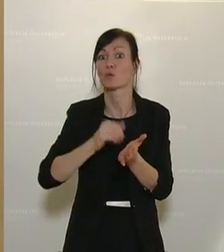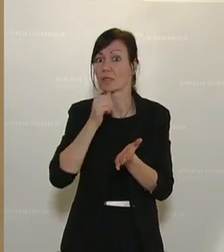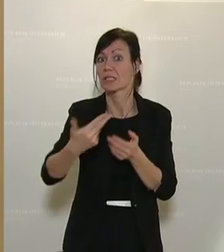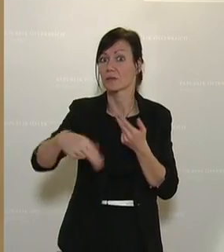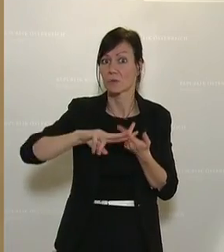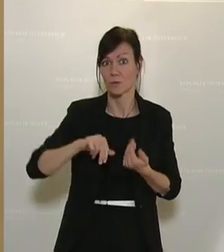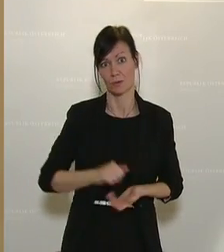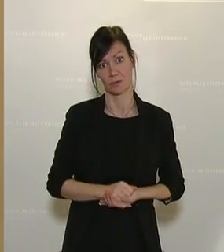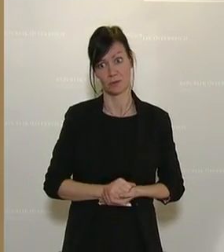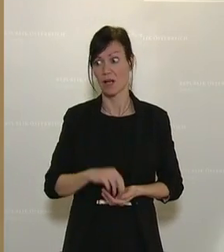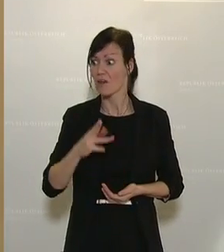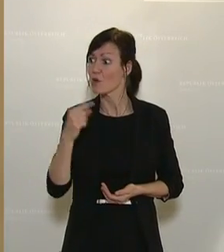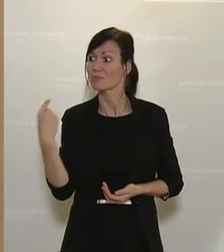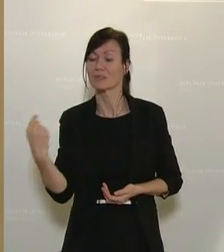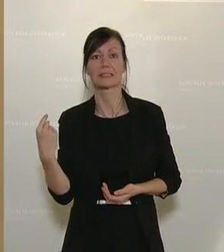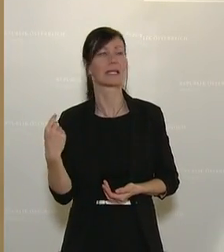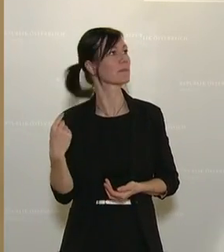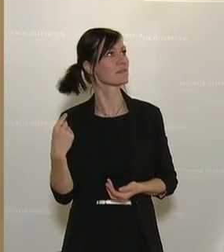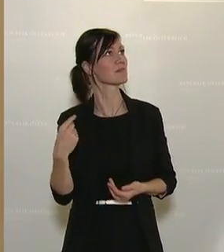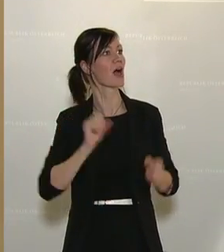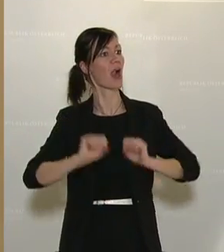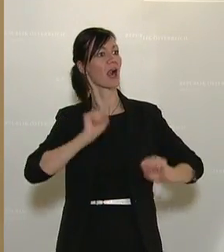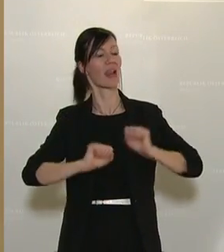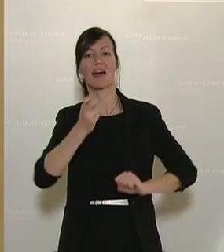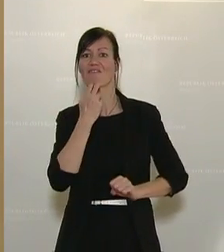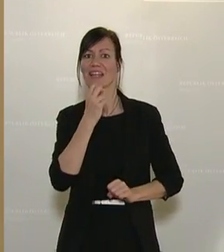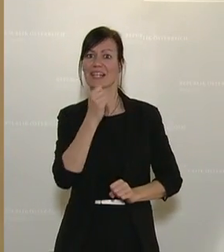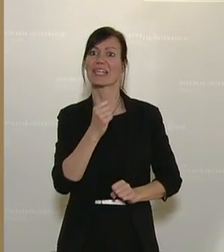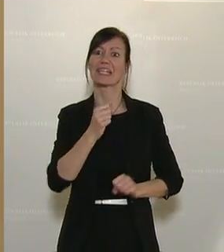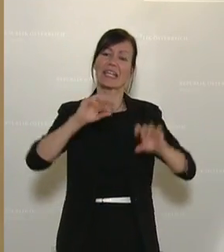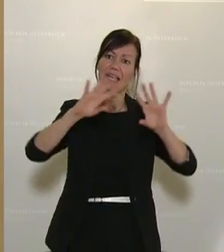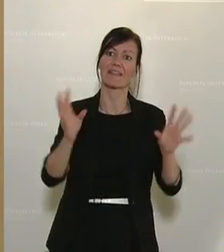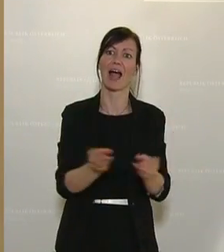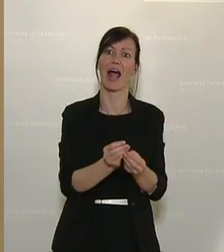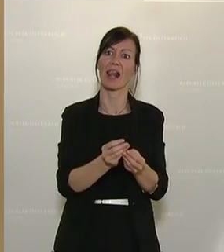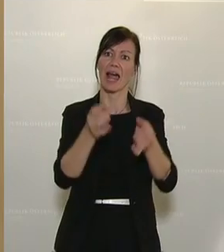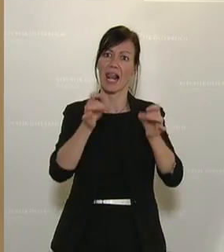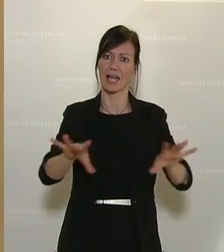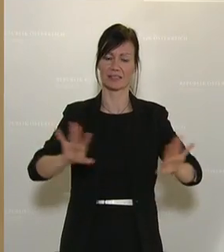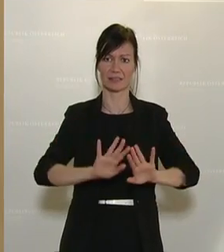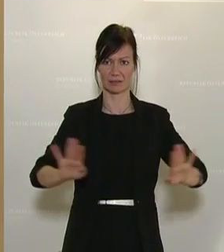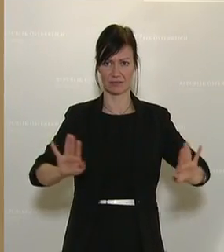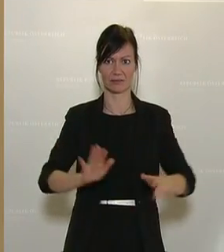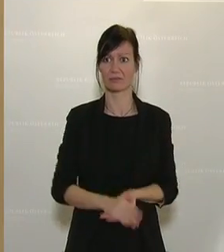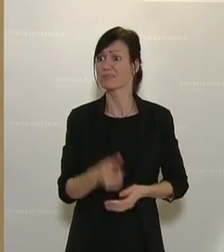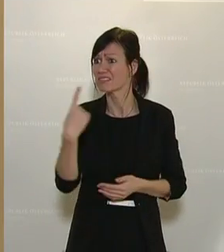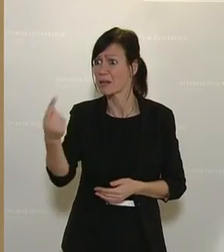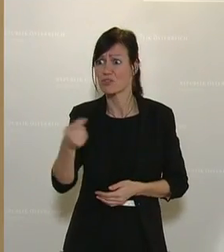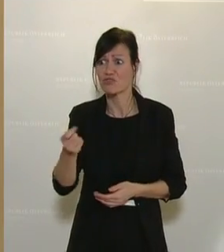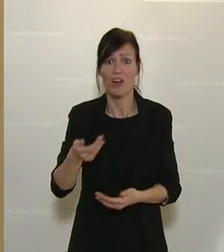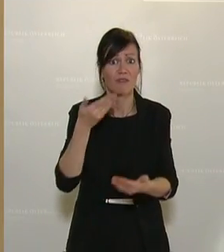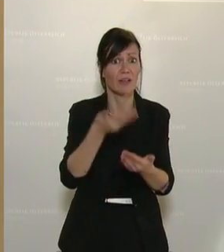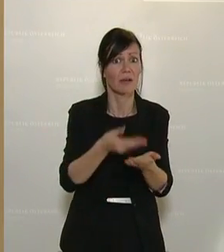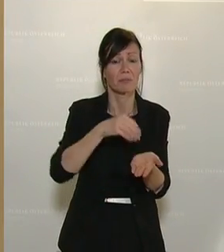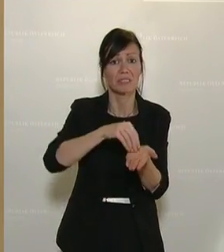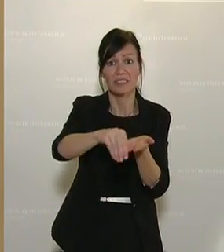nicht zurückbekommen haben, weil sie sich gegen eine Generalamnestie wehren. Es haben Menschen Strafen bezahlt, obwohl sie nichts getan haben, was in